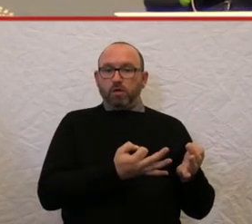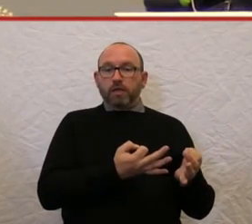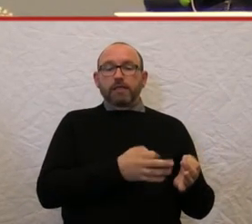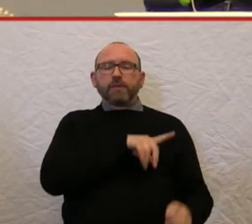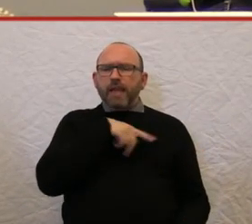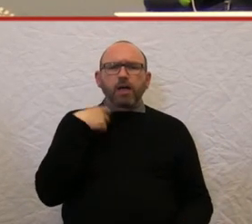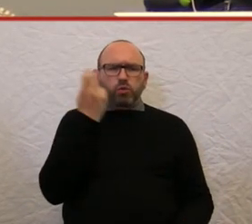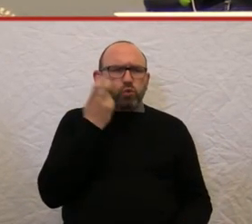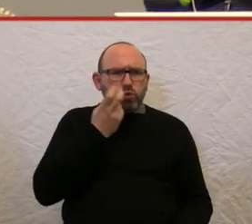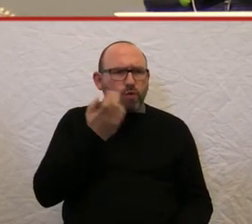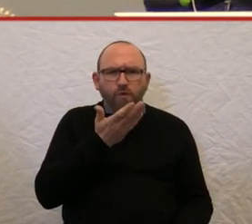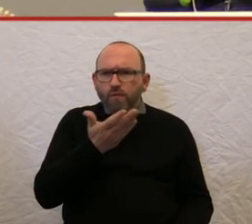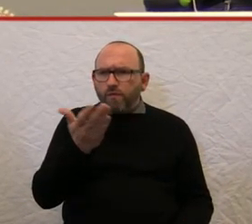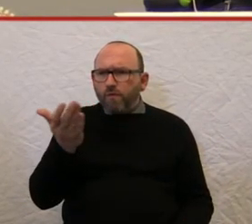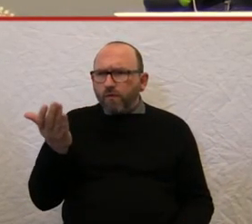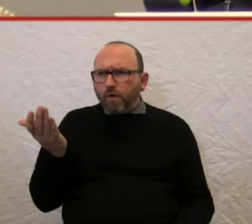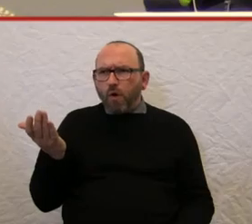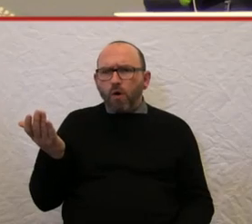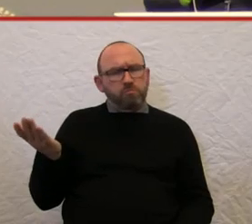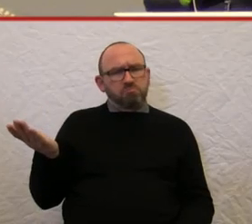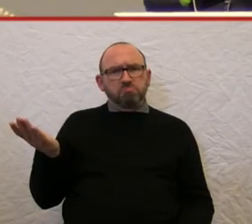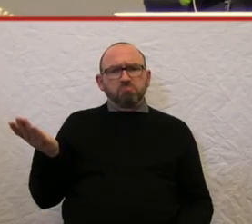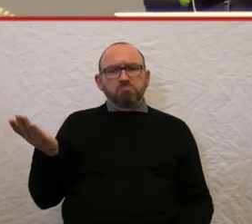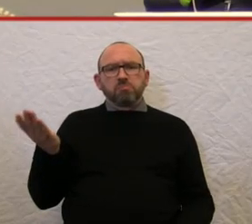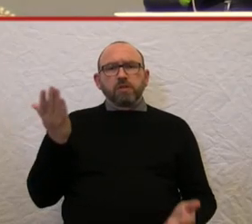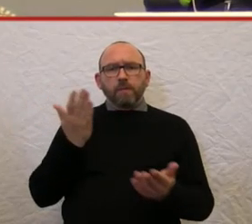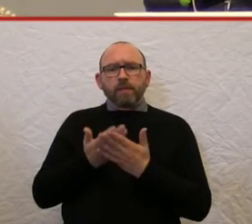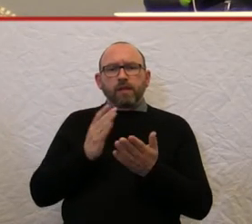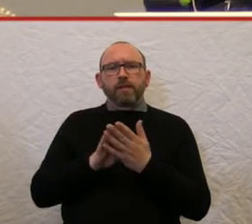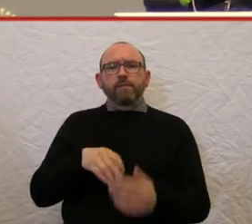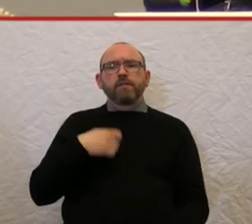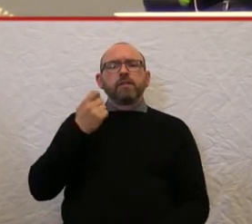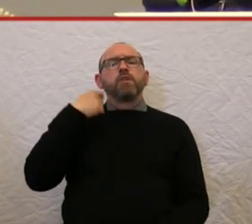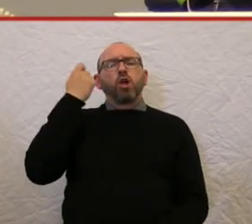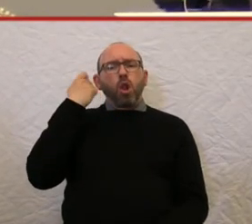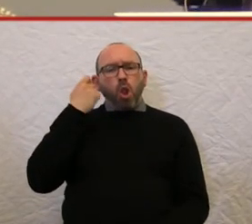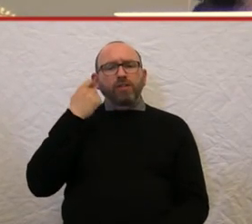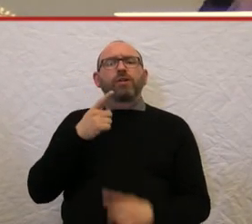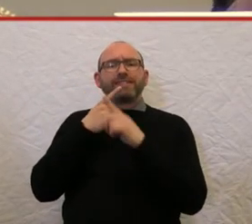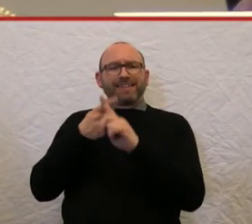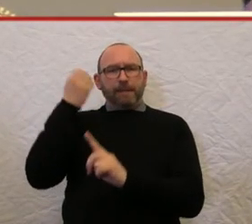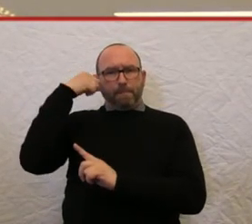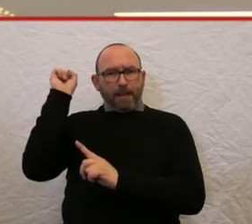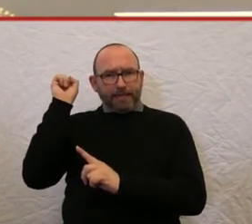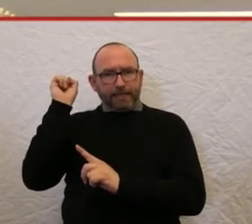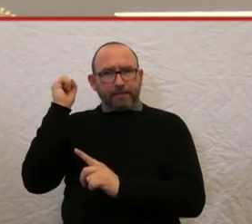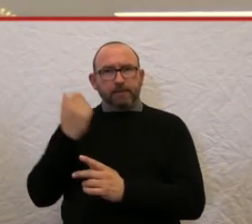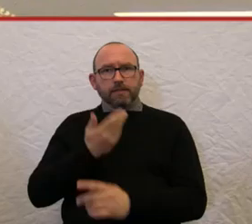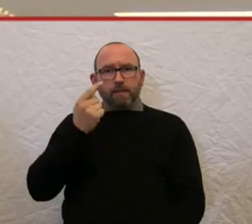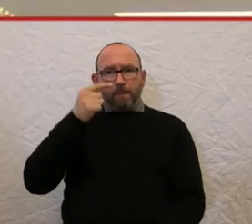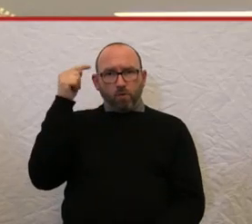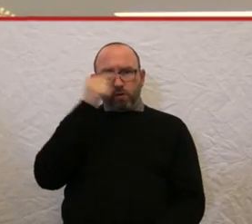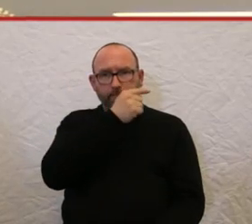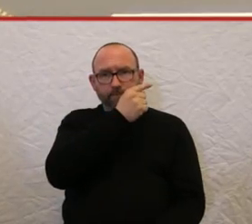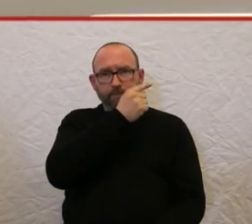recherchiert, keine einzige andere Möglichkeit als London Taxi Berlin. London Taxi Berlin ist hier